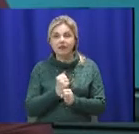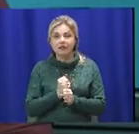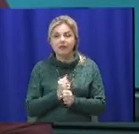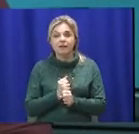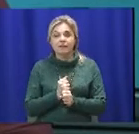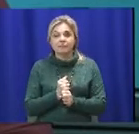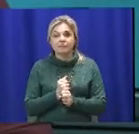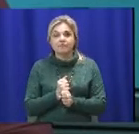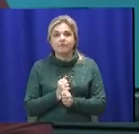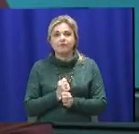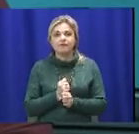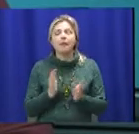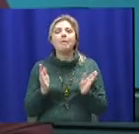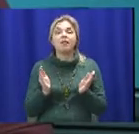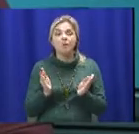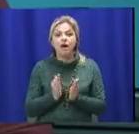відбувається.